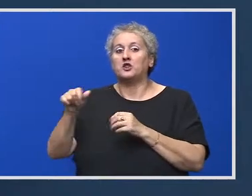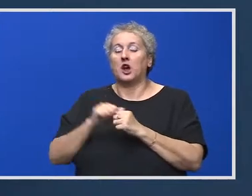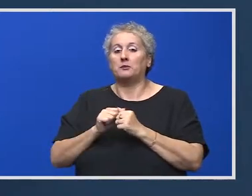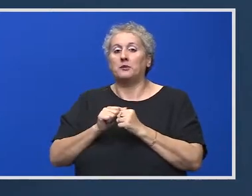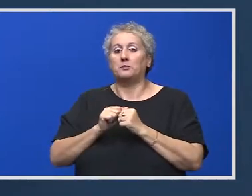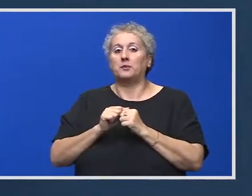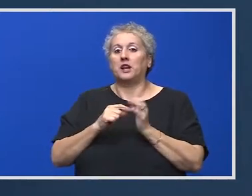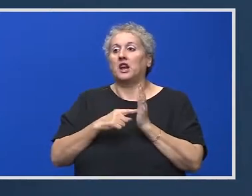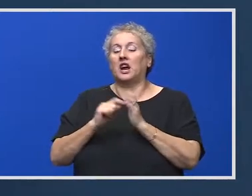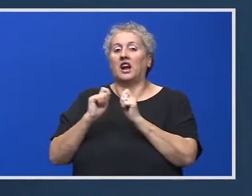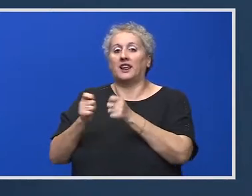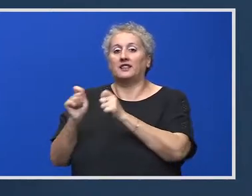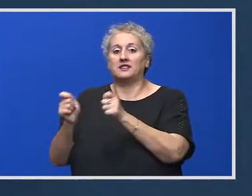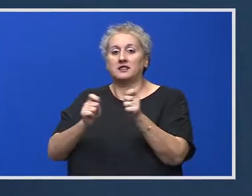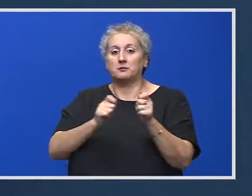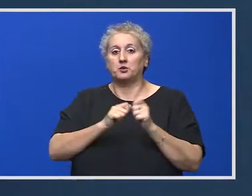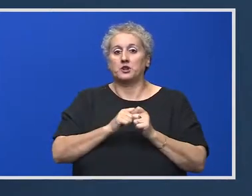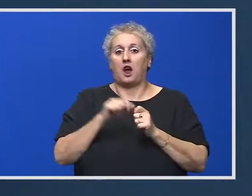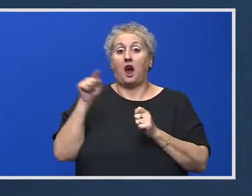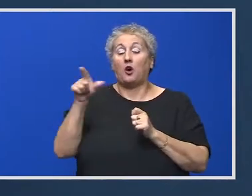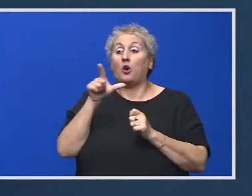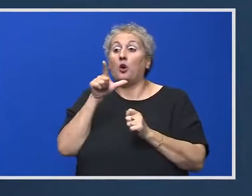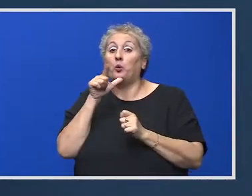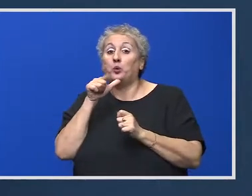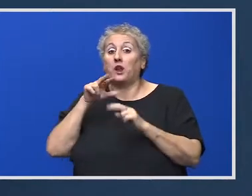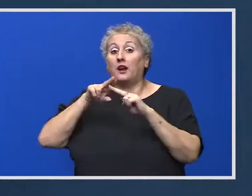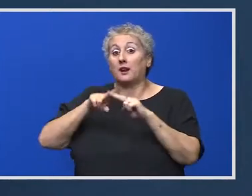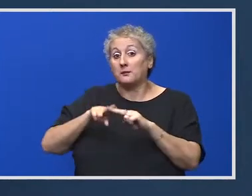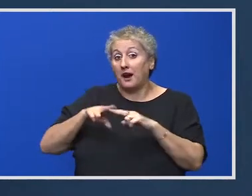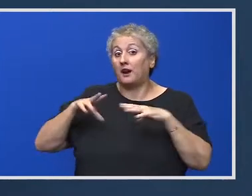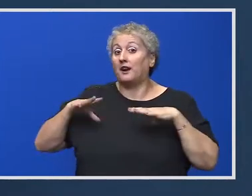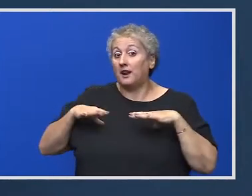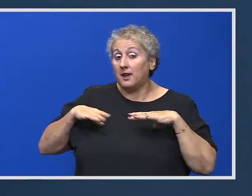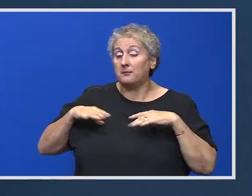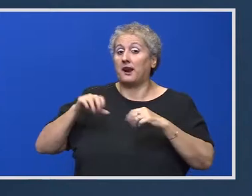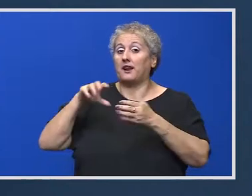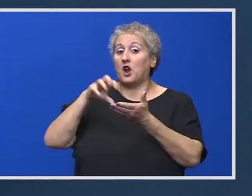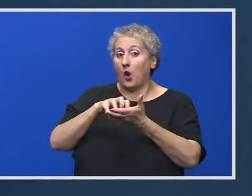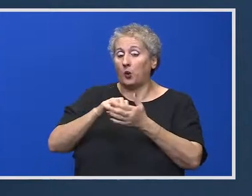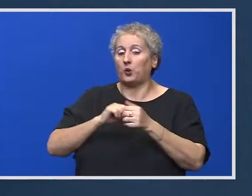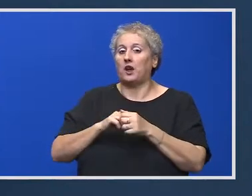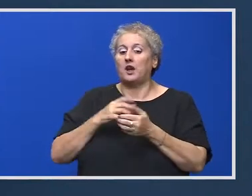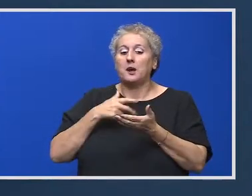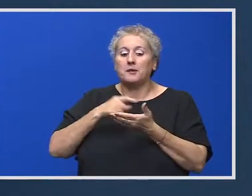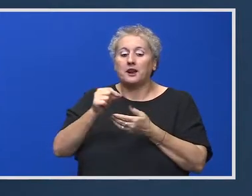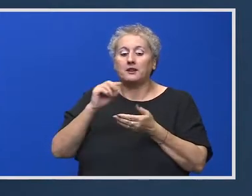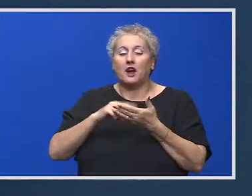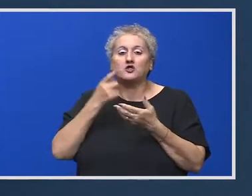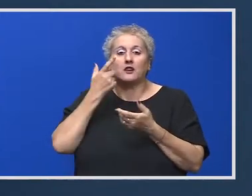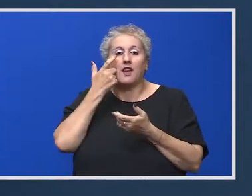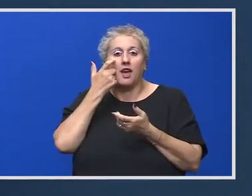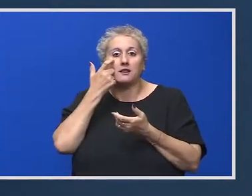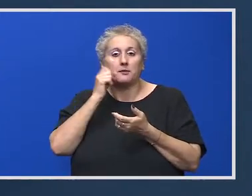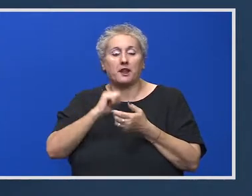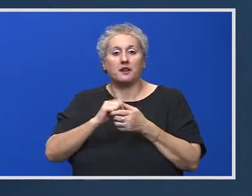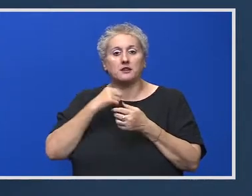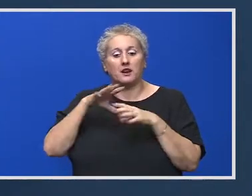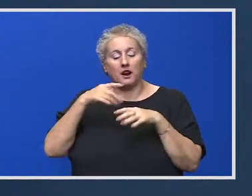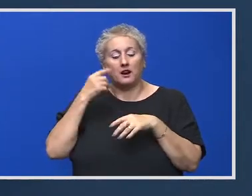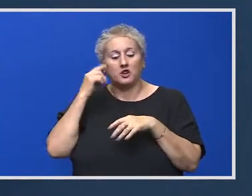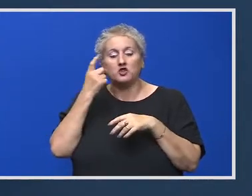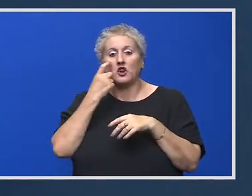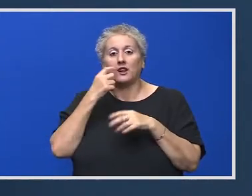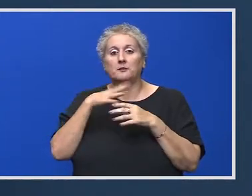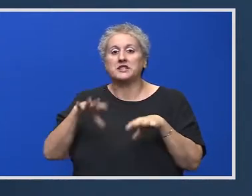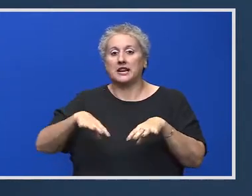redistribuție, redistribuire, acolo unde se mai găseau locuri. Plecând de la această experiență, vom încerca să găsim